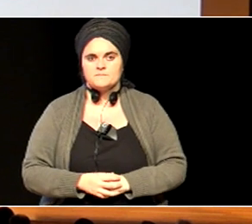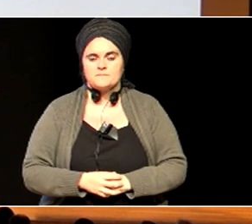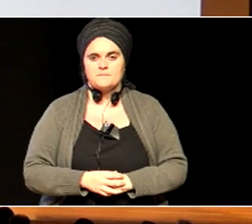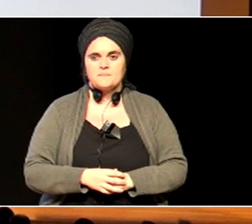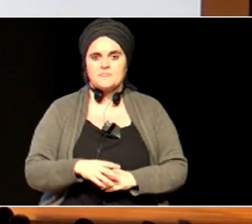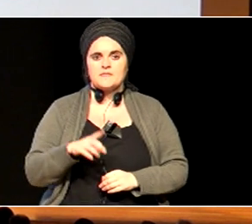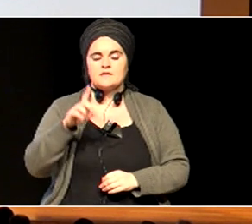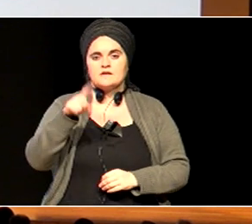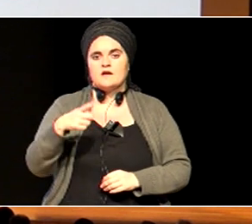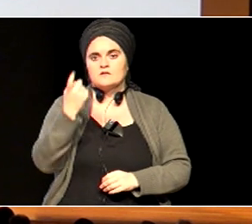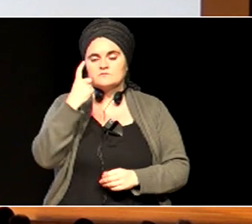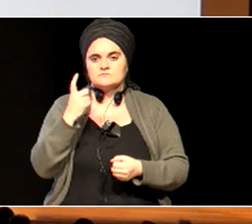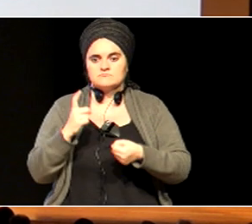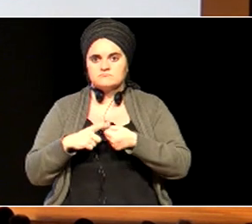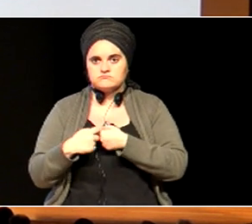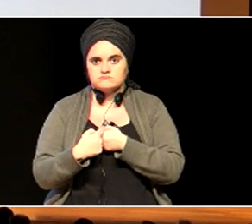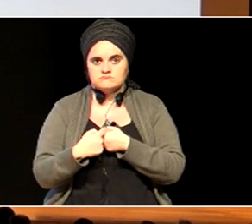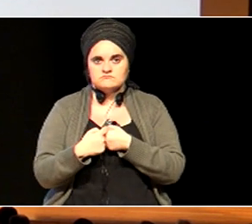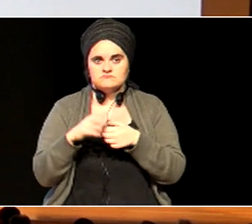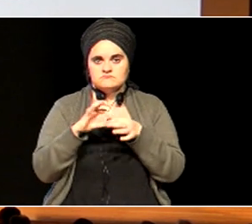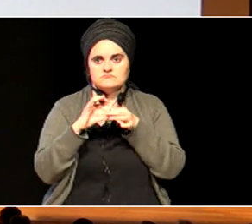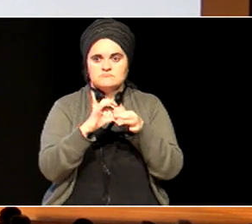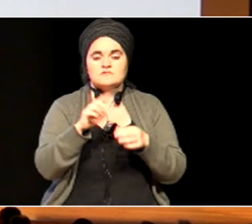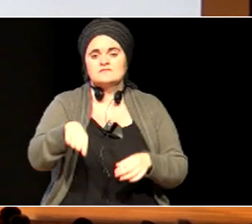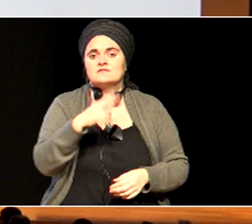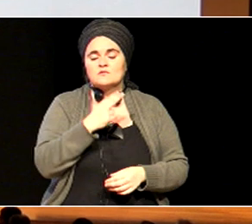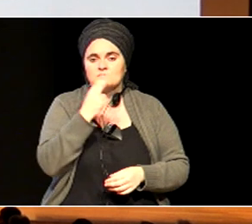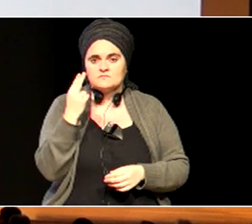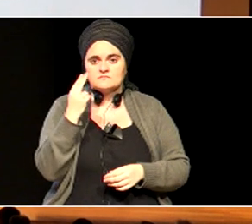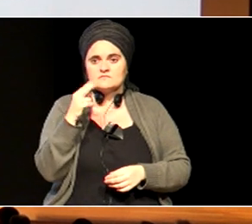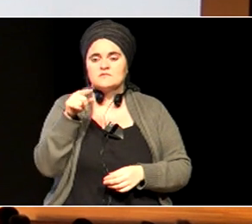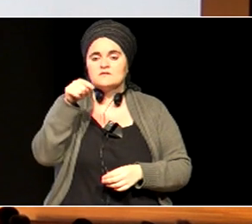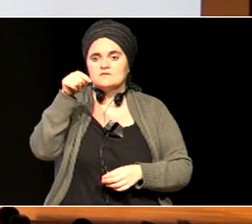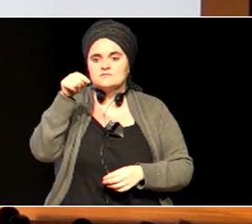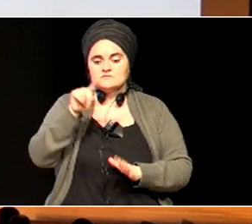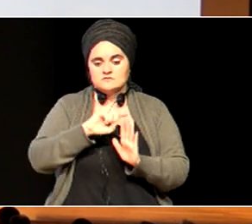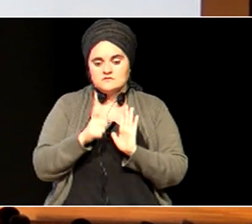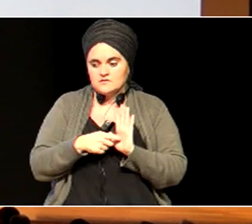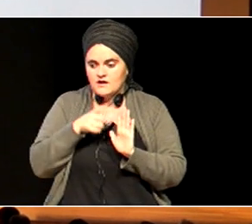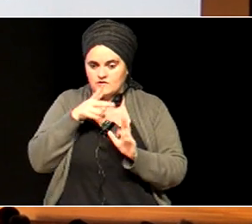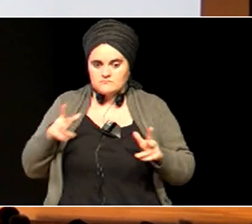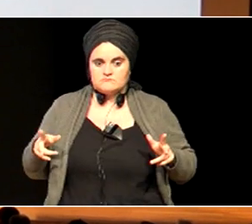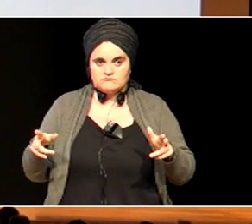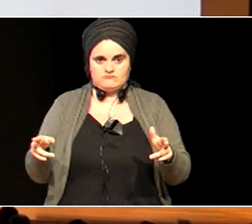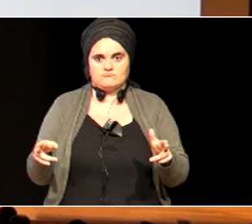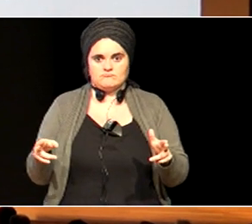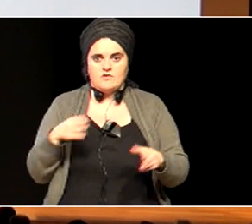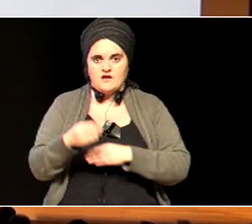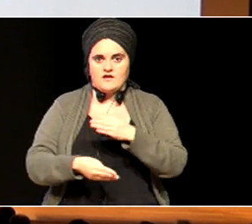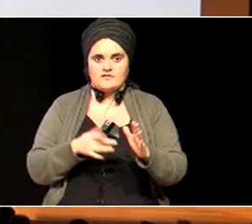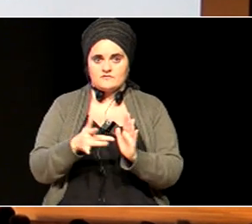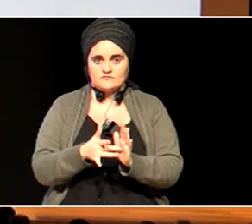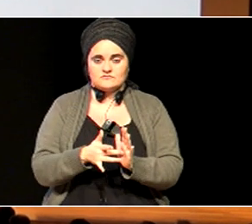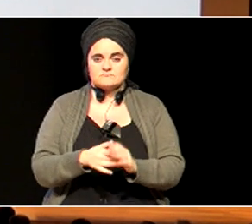erantzule prozesuan hobetzea, hori da, daukagun kompromisua, lege aldionetan egiteko, egia da, ikastetik,